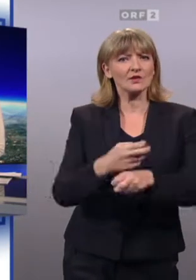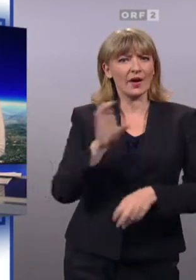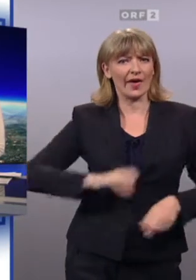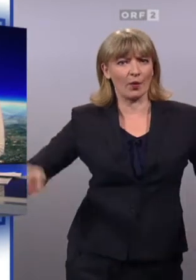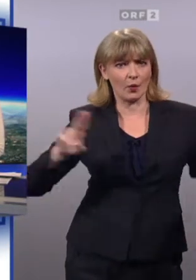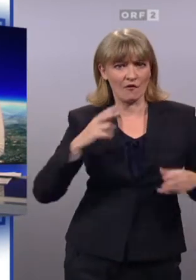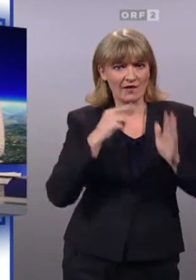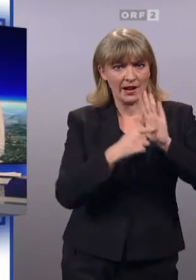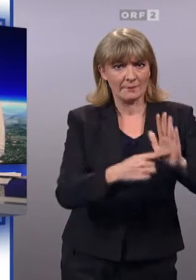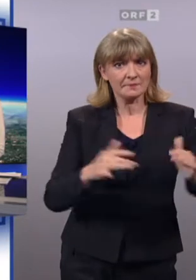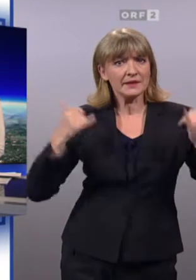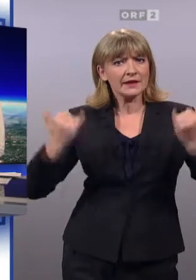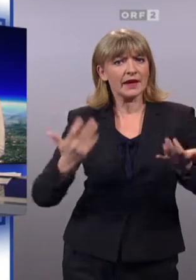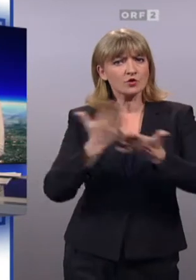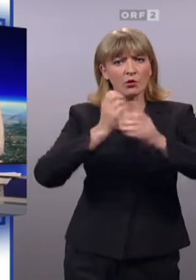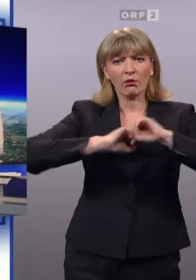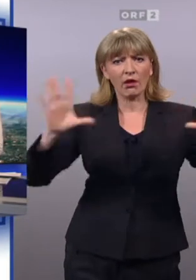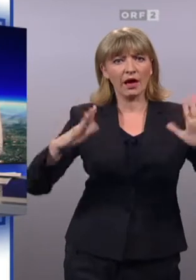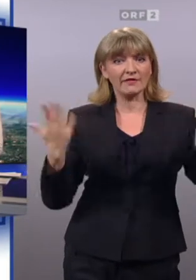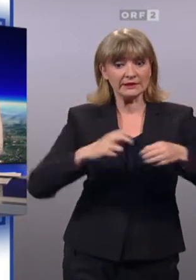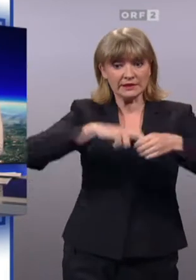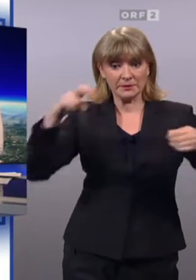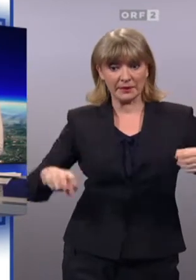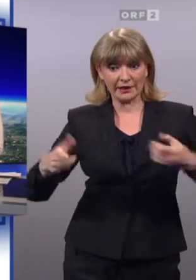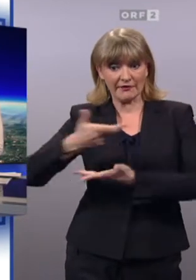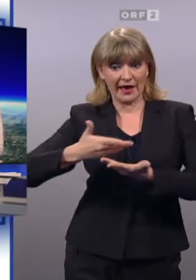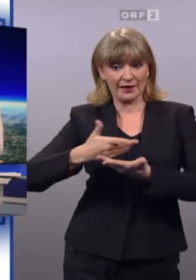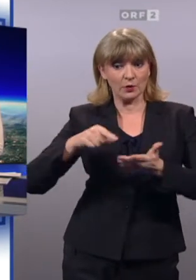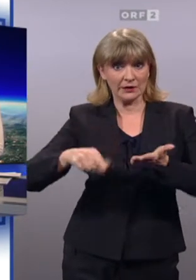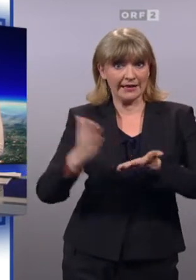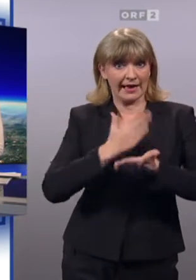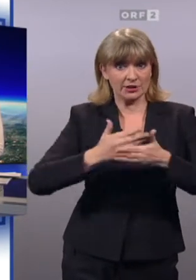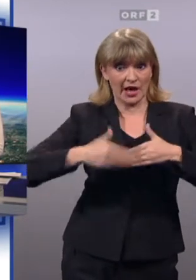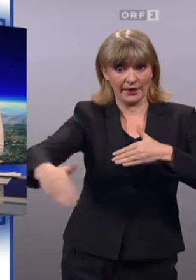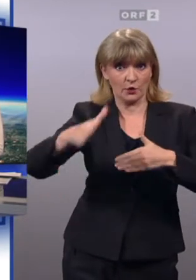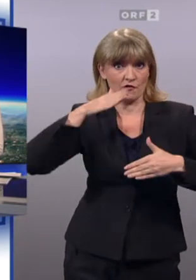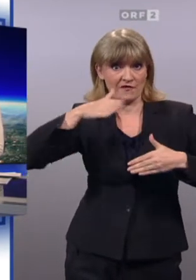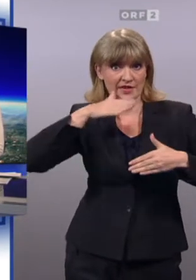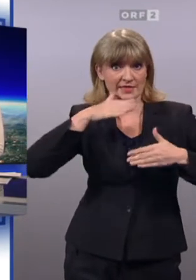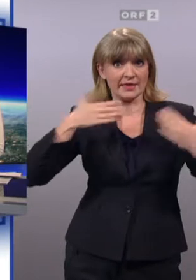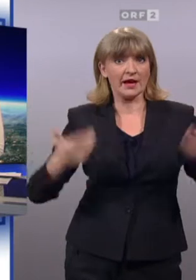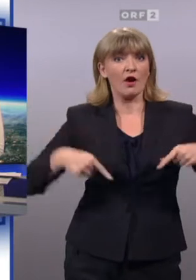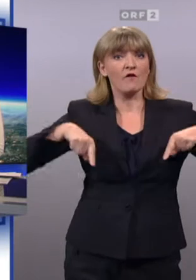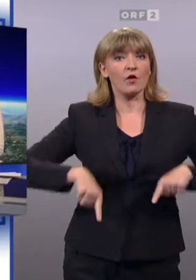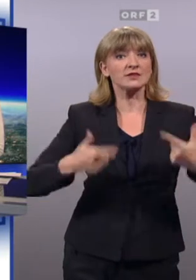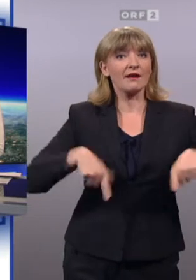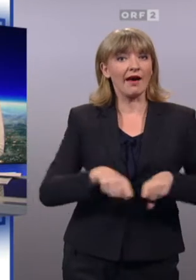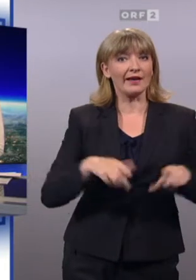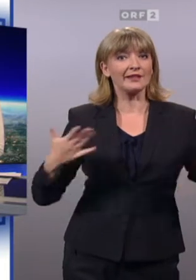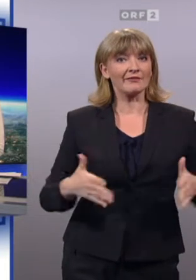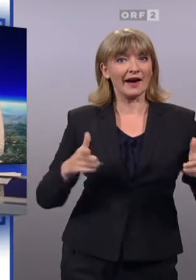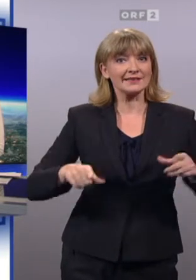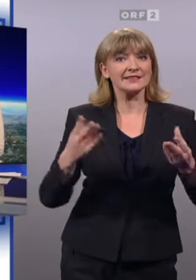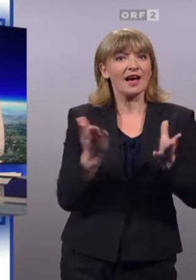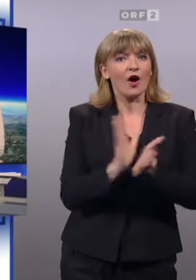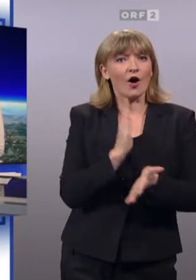Union. Und schon jetzt ist klar, dass dann die Brexit-Verhandlungen in der entscheidenden Phase sein werden. Und als Vorsitzland kann man die Agenda der Union